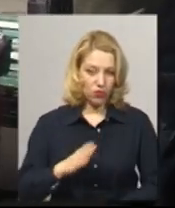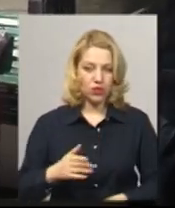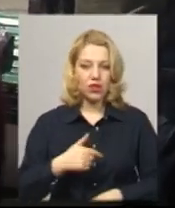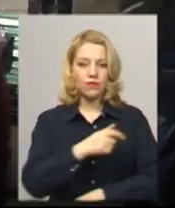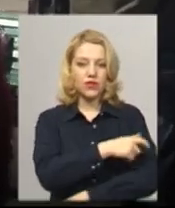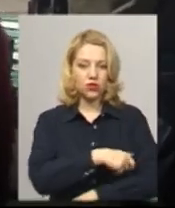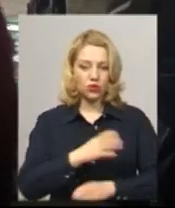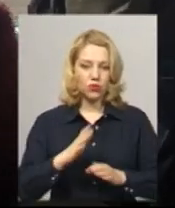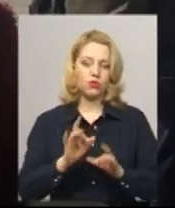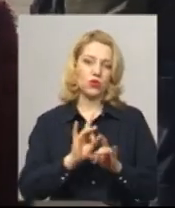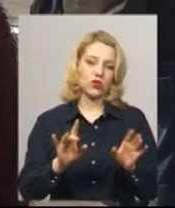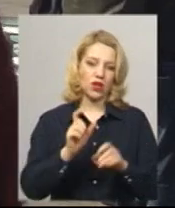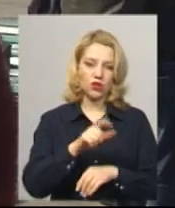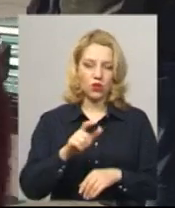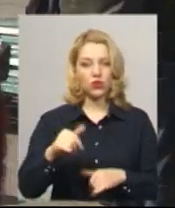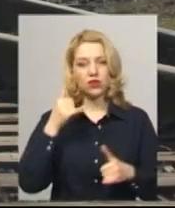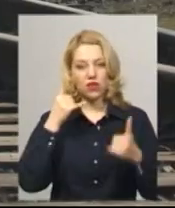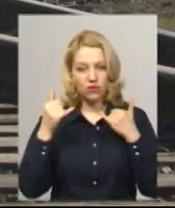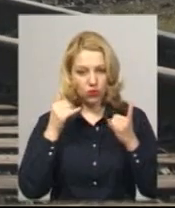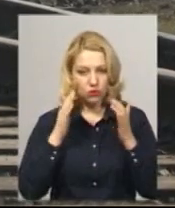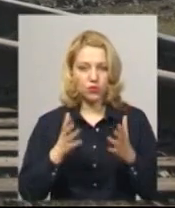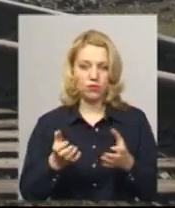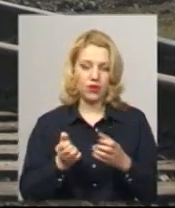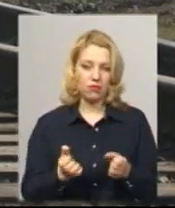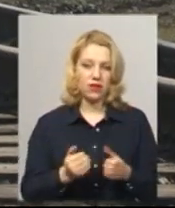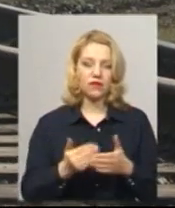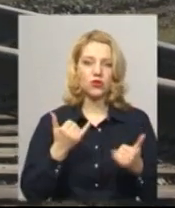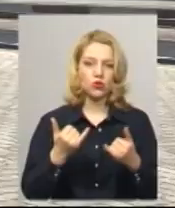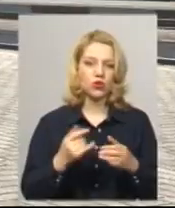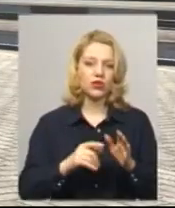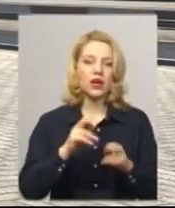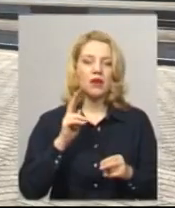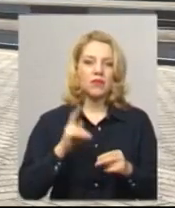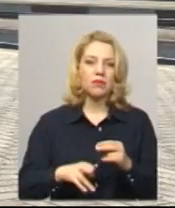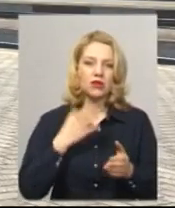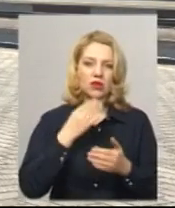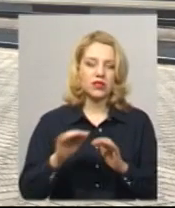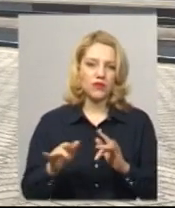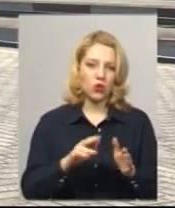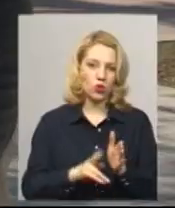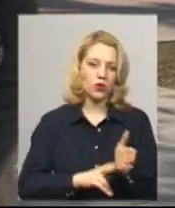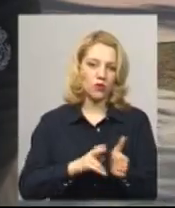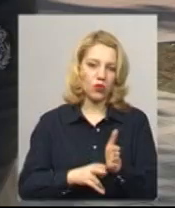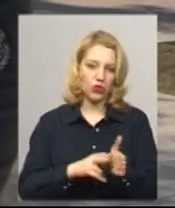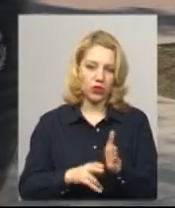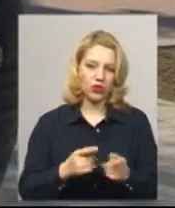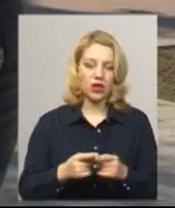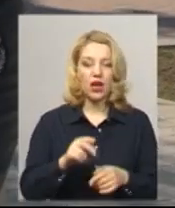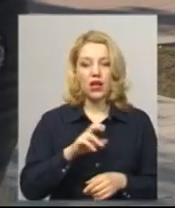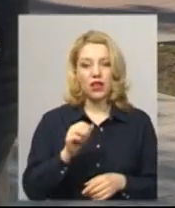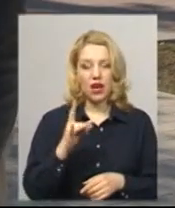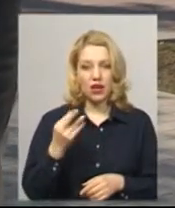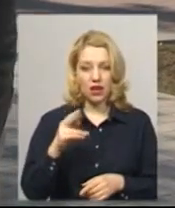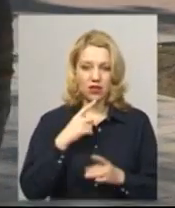розказувати людям, телефонні дзвінки приймати. Від сьогодні припинили свій рух і приміські потяги. Дар'я Шенкару каже, зазвичай їздила